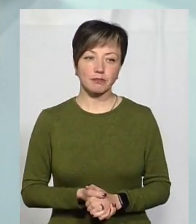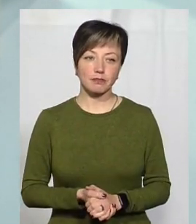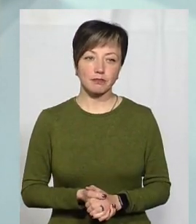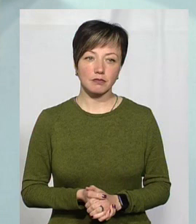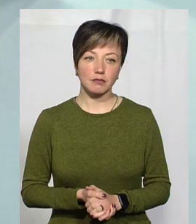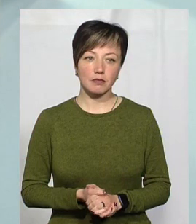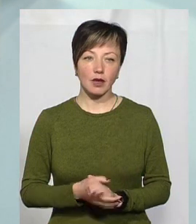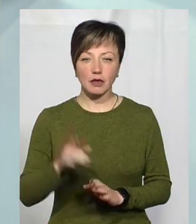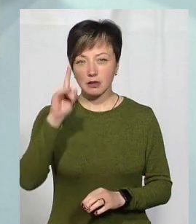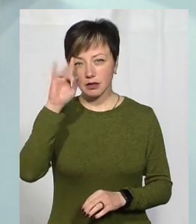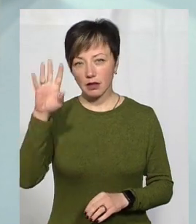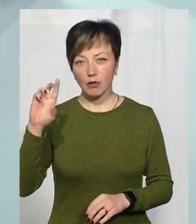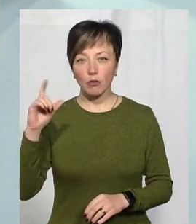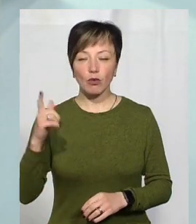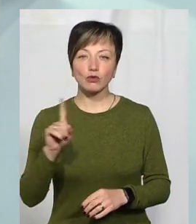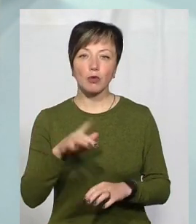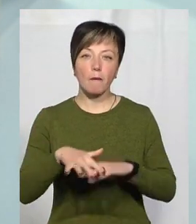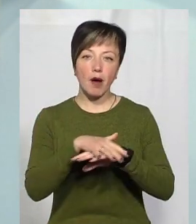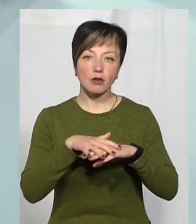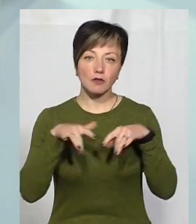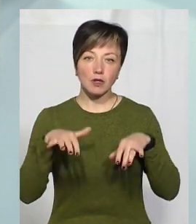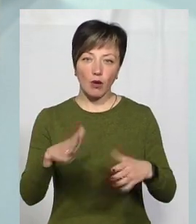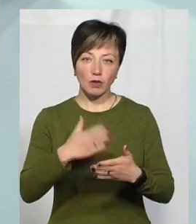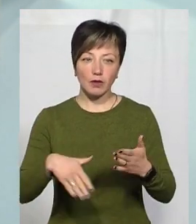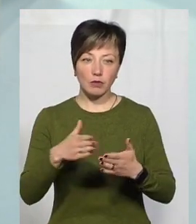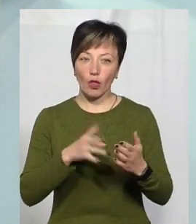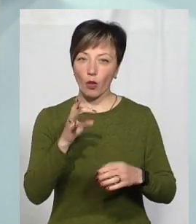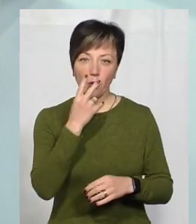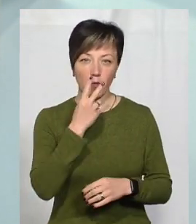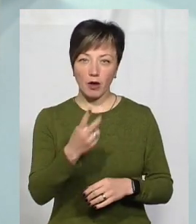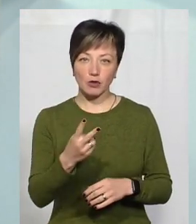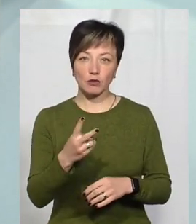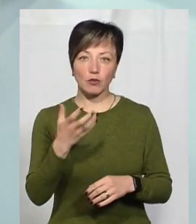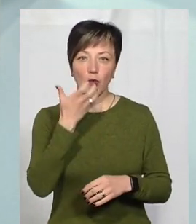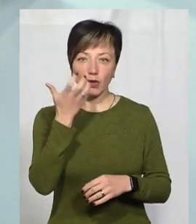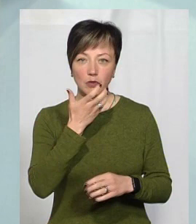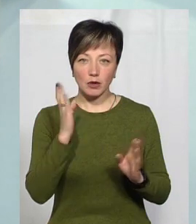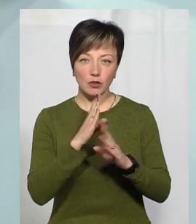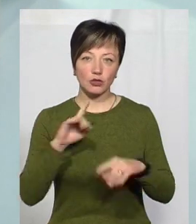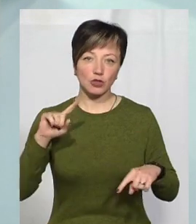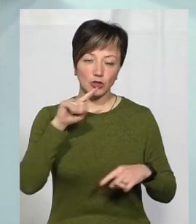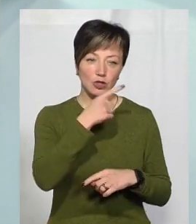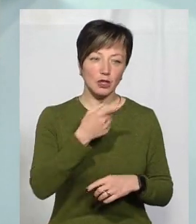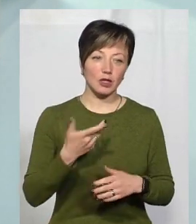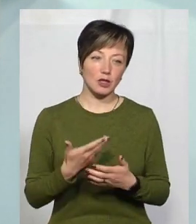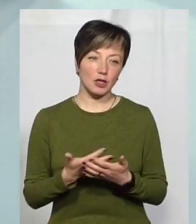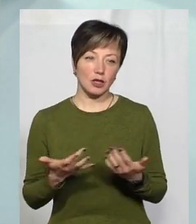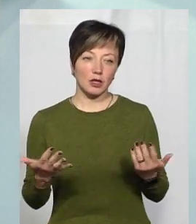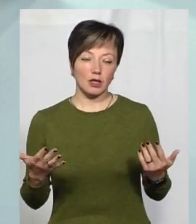масові заходи відмінені. Але бачу, що з протиплінням і шашлики, і